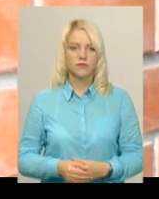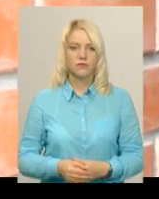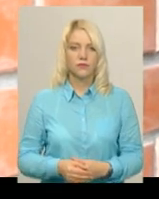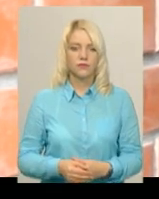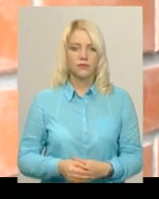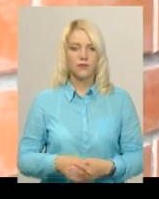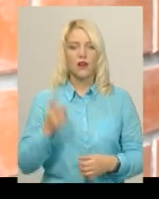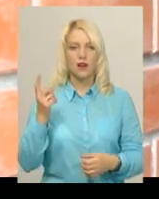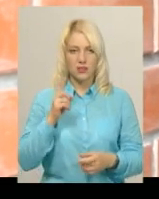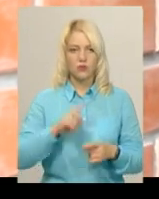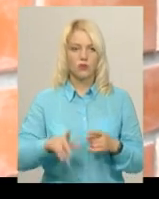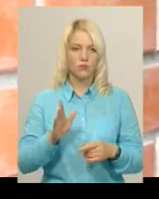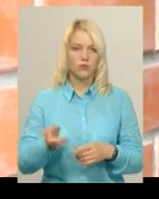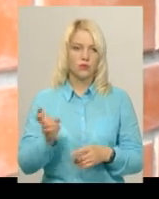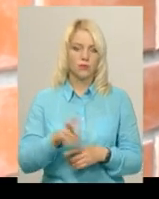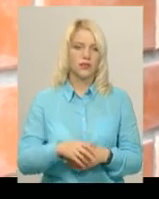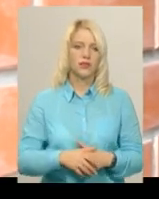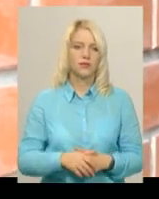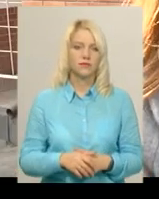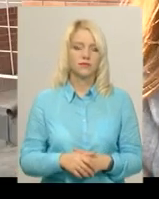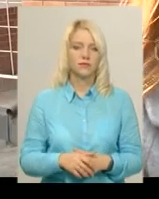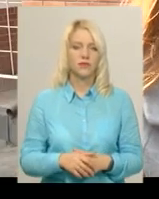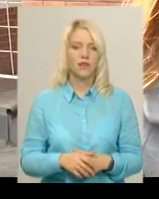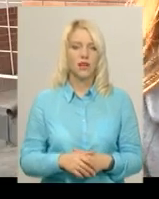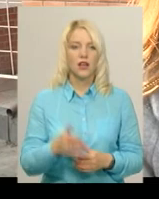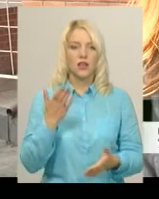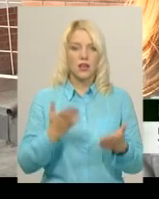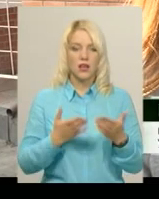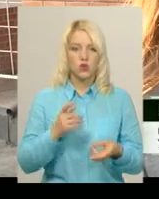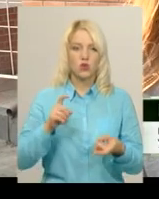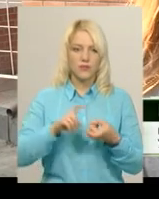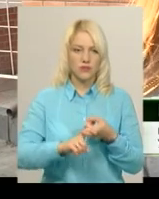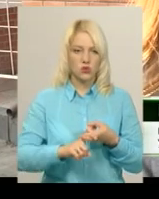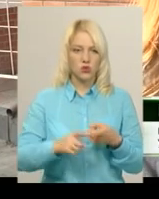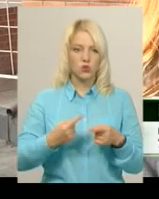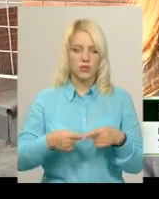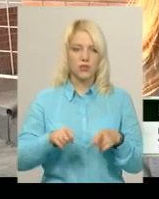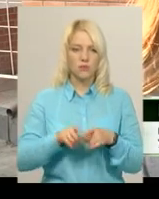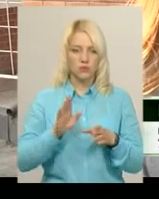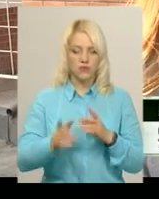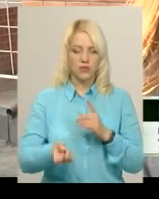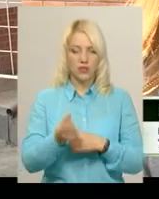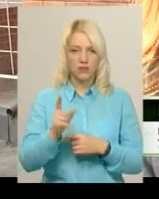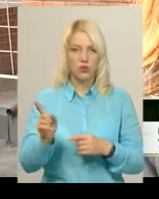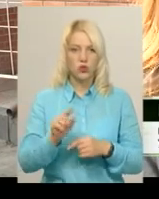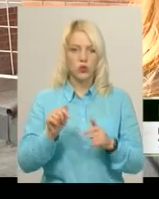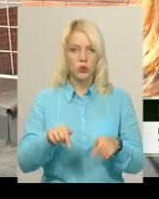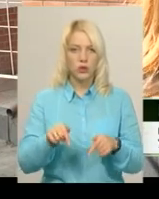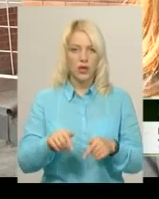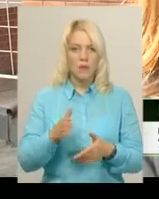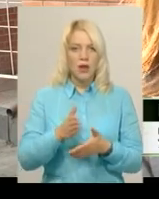відійшов, так? Так, так. Ви вважаєте, що їх приготують? Якщо в зв'язку з цим відвідуванням буде виявлено, що тут